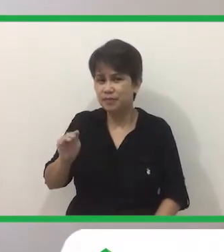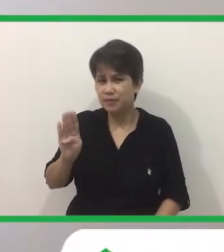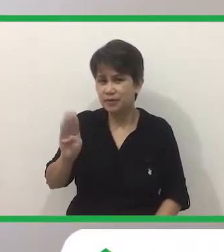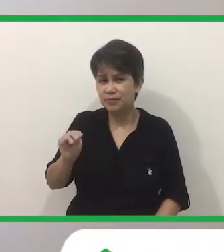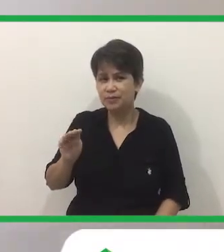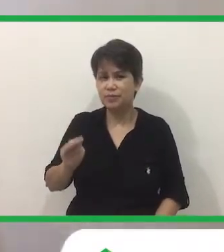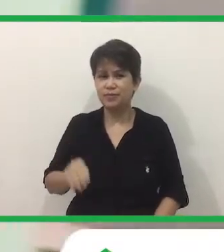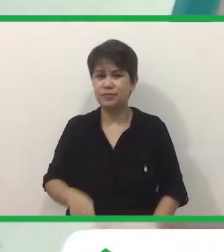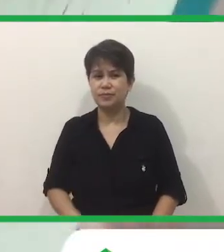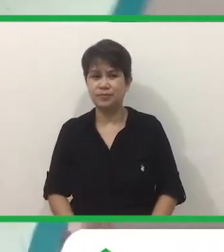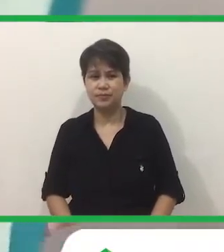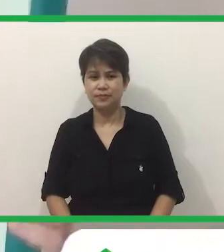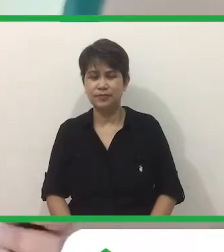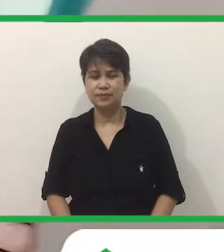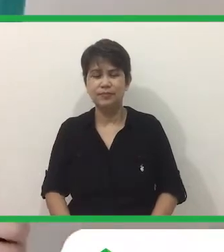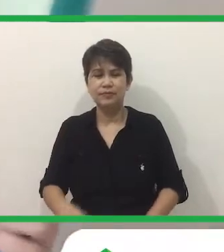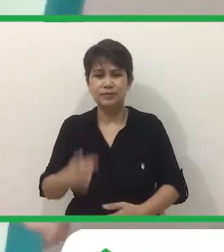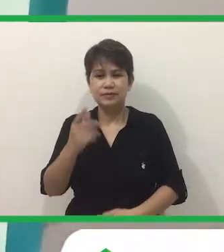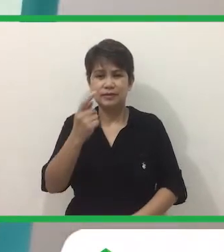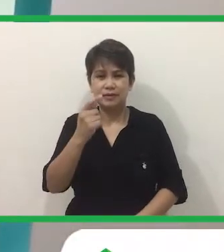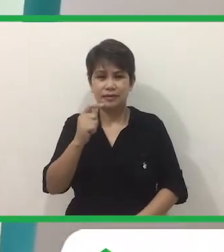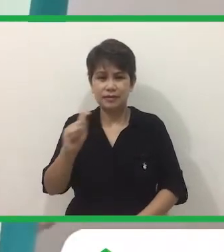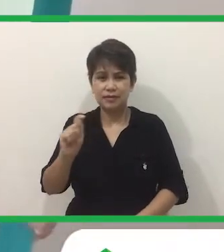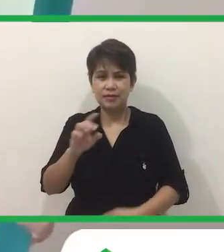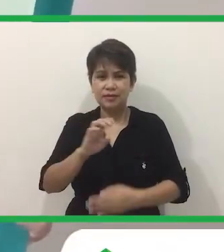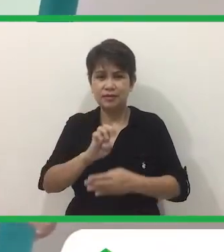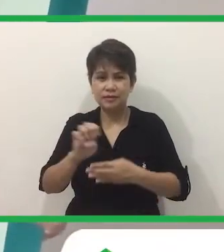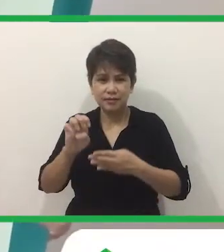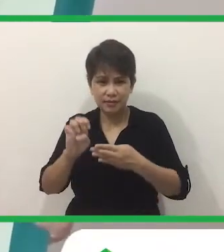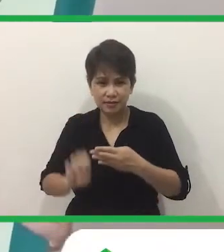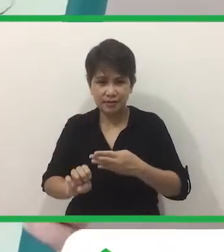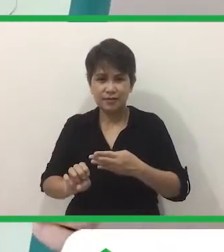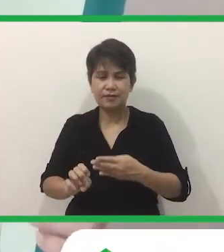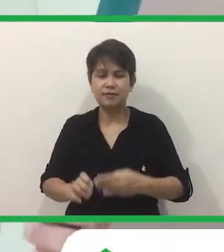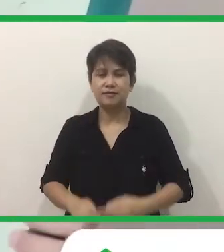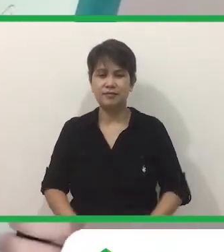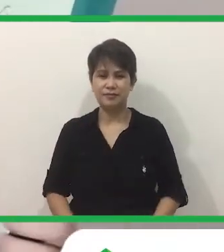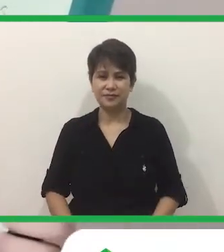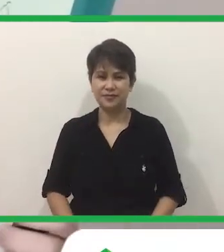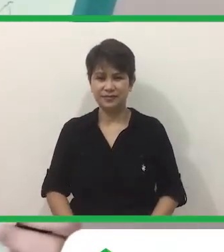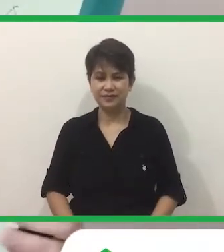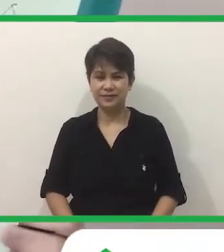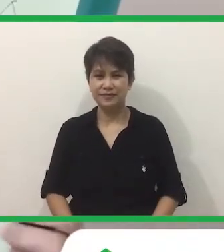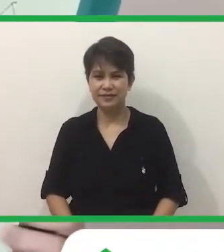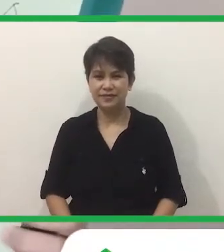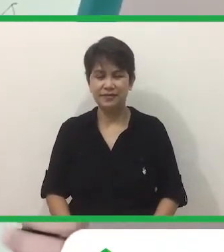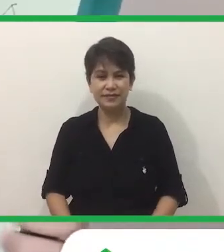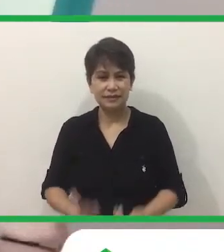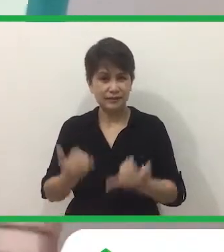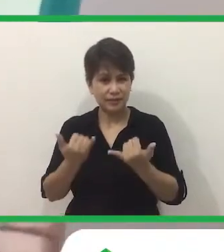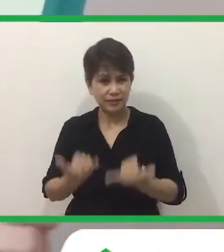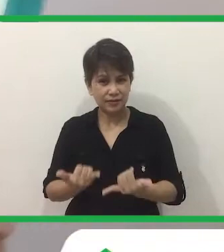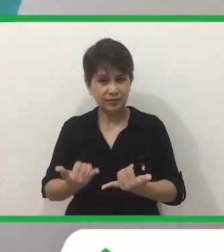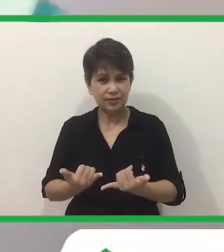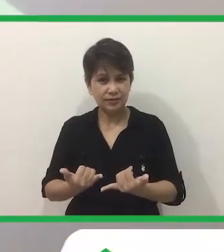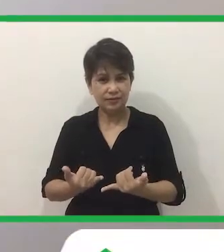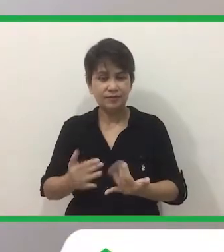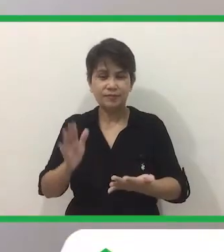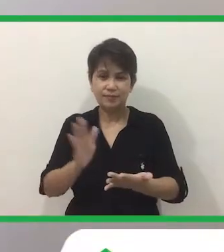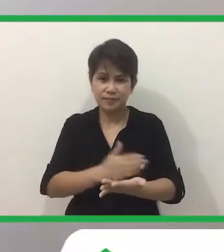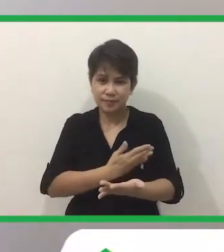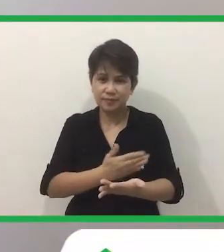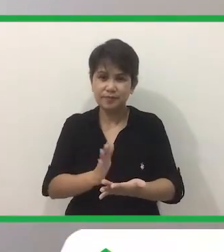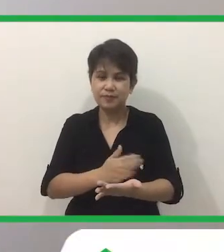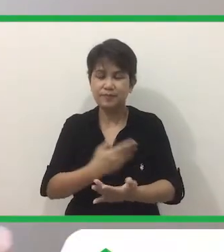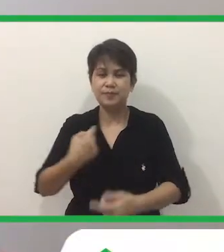Bingo At dyan nagtatapos ang ating unang kwento Ngayon Kakanta